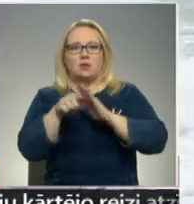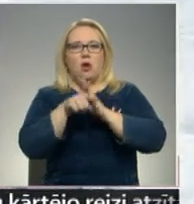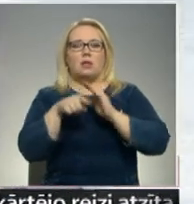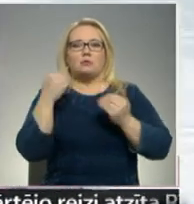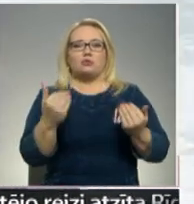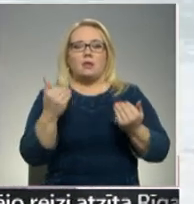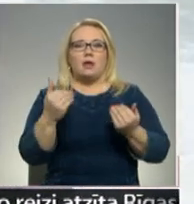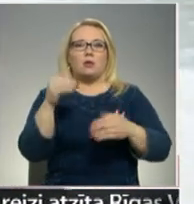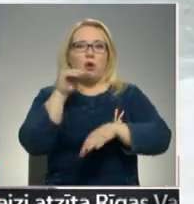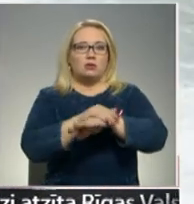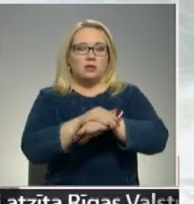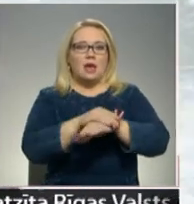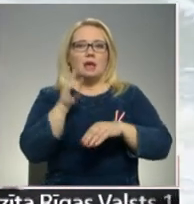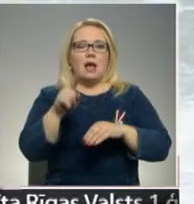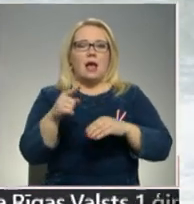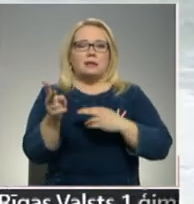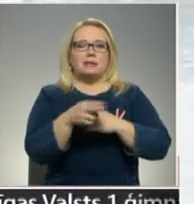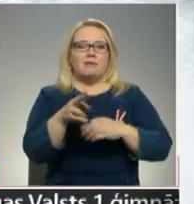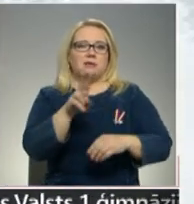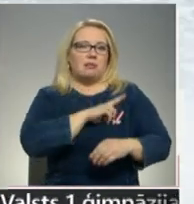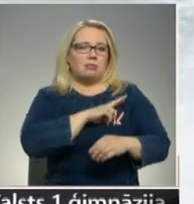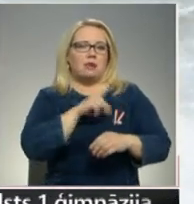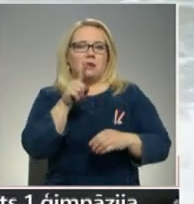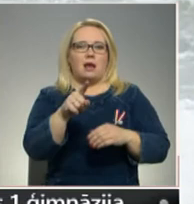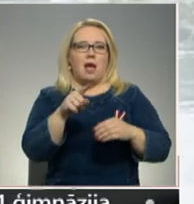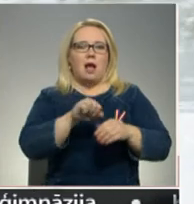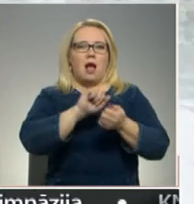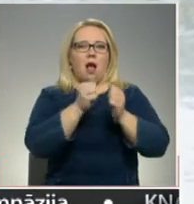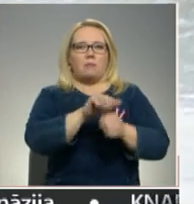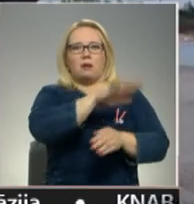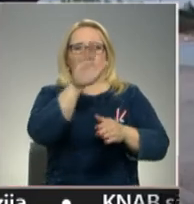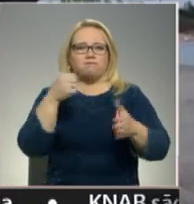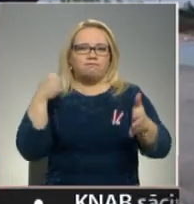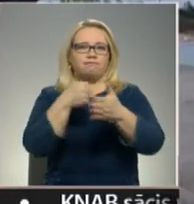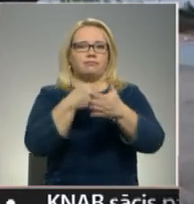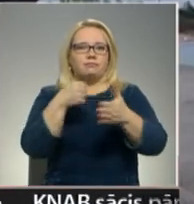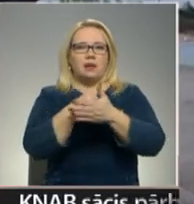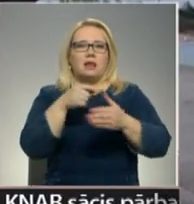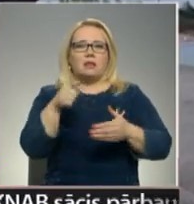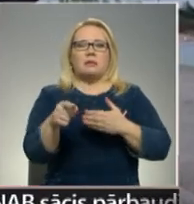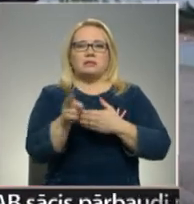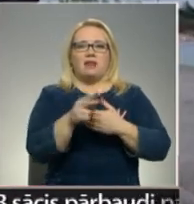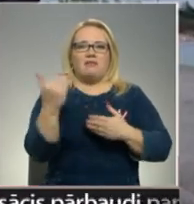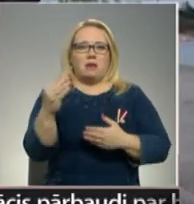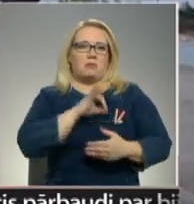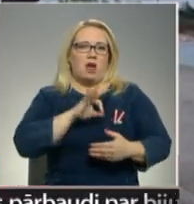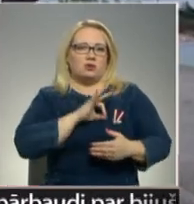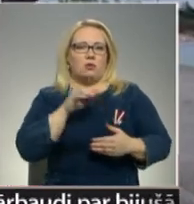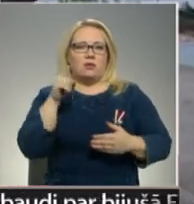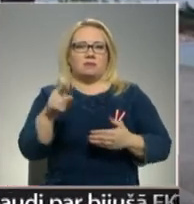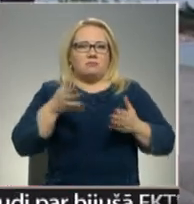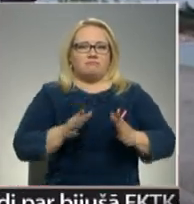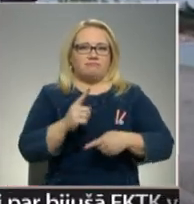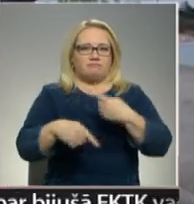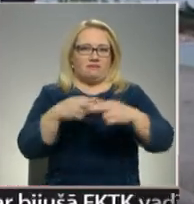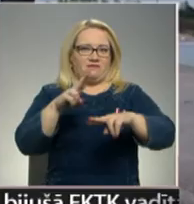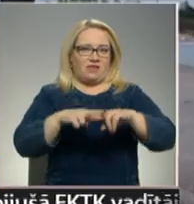pārvalda šodien secināja, ka grunduļu gājuši bojā nositoties pret molu, kas šai sugai esot iecienīti uzturēšanās un nārsta vieta.